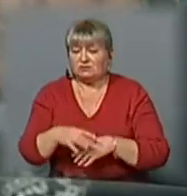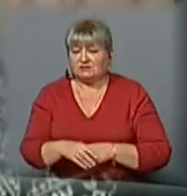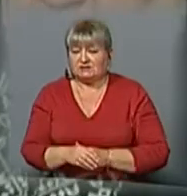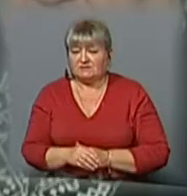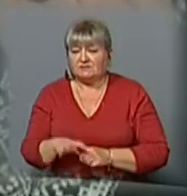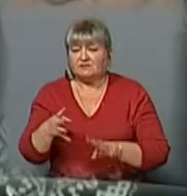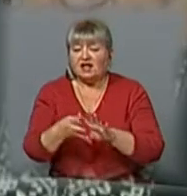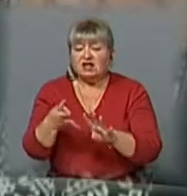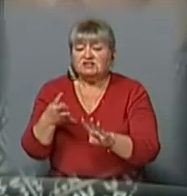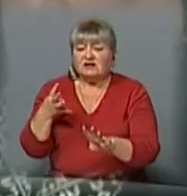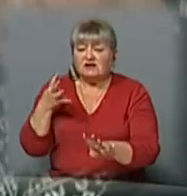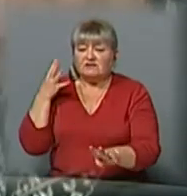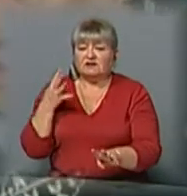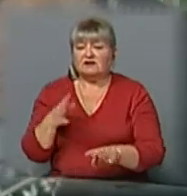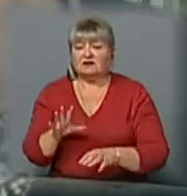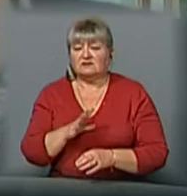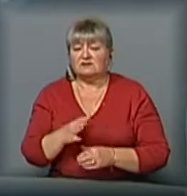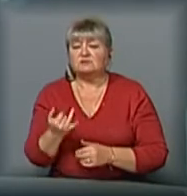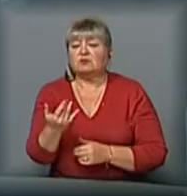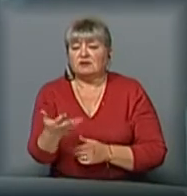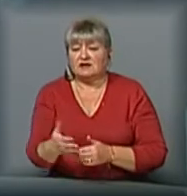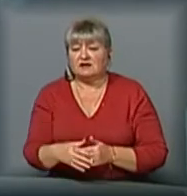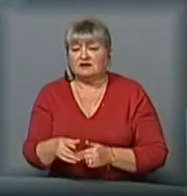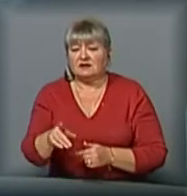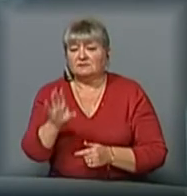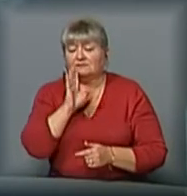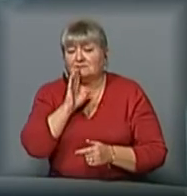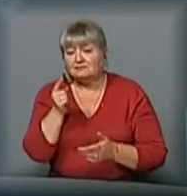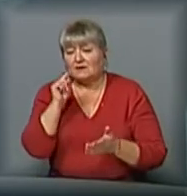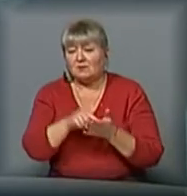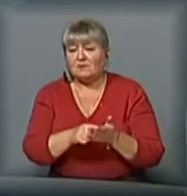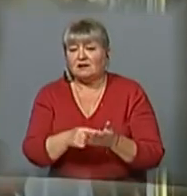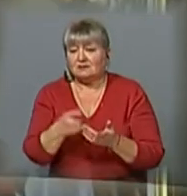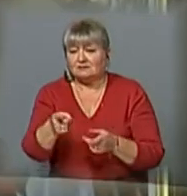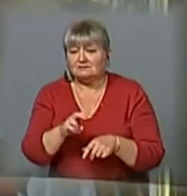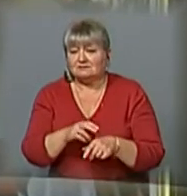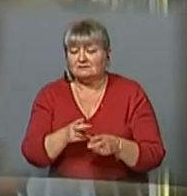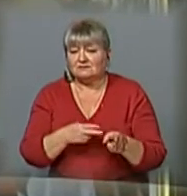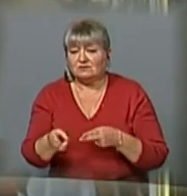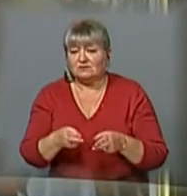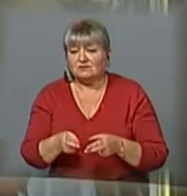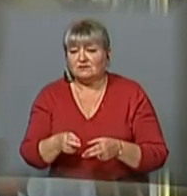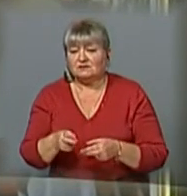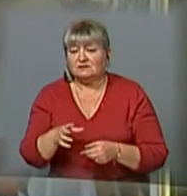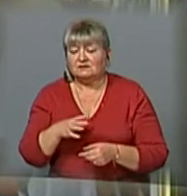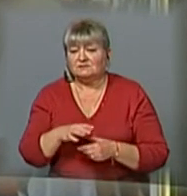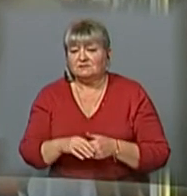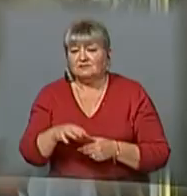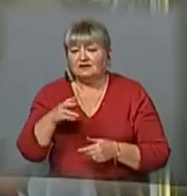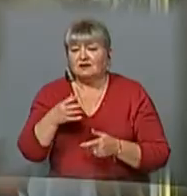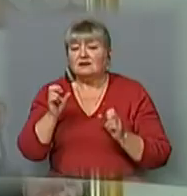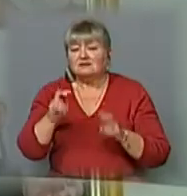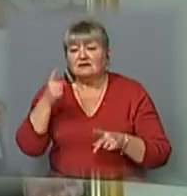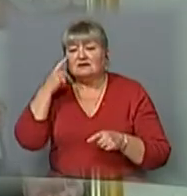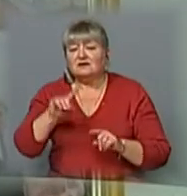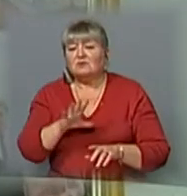Чарга велика, назв лікарів декіка, а Лідія Володимировна попала до мене. Продіагностувала, призначив, ну і тут, знаєте, житті